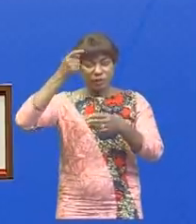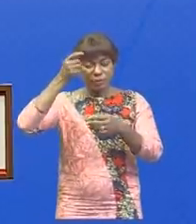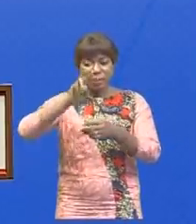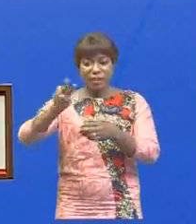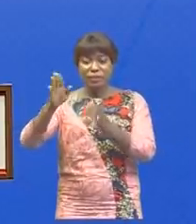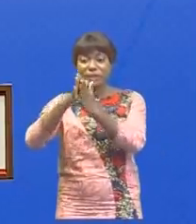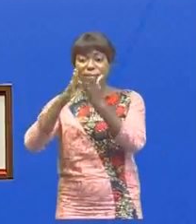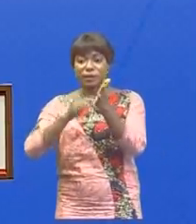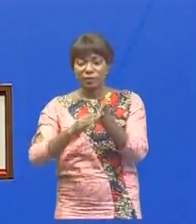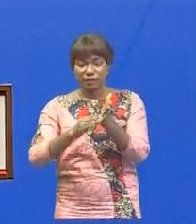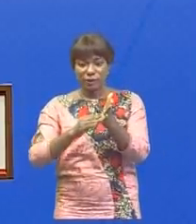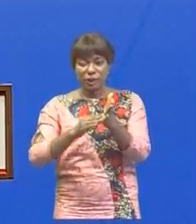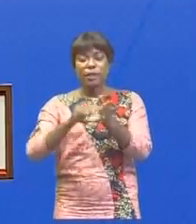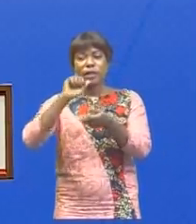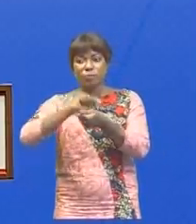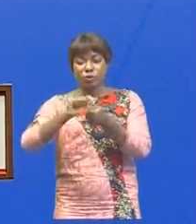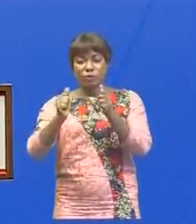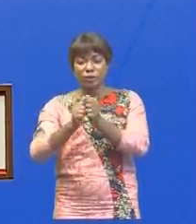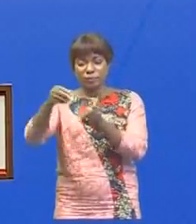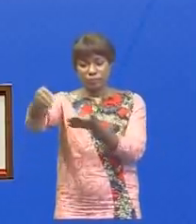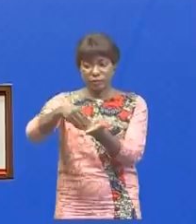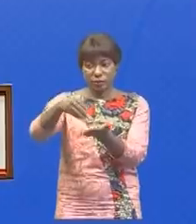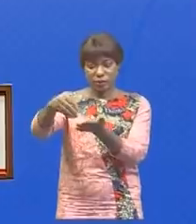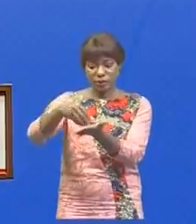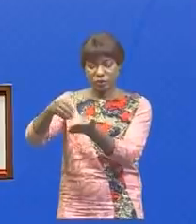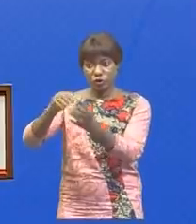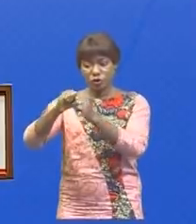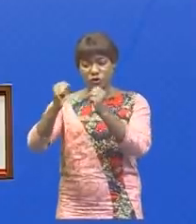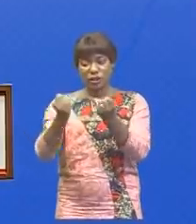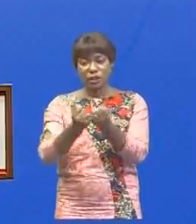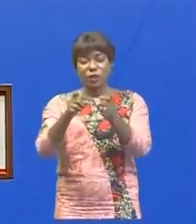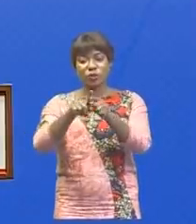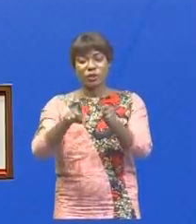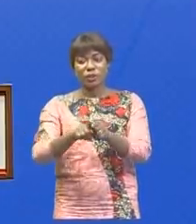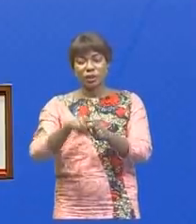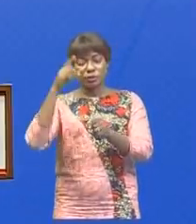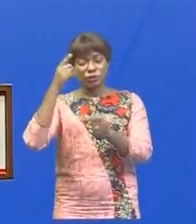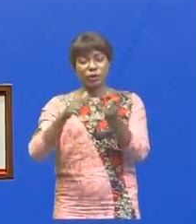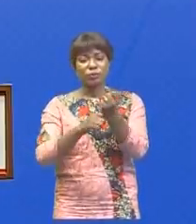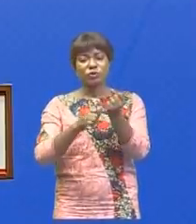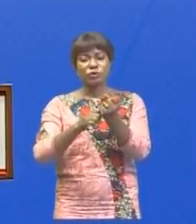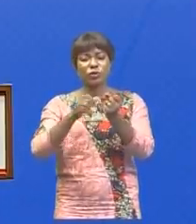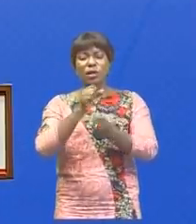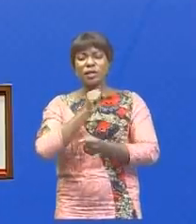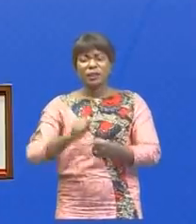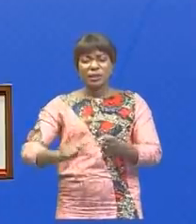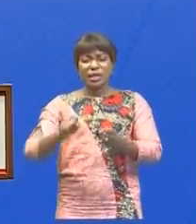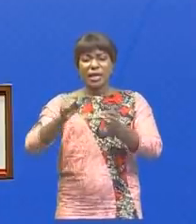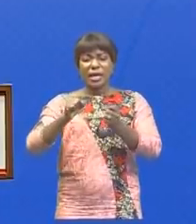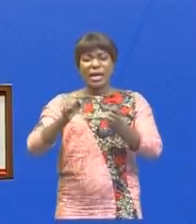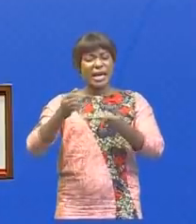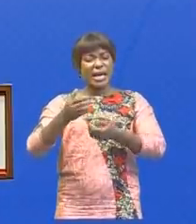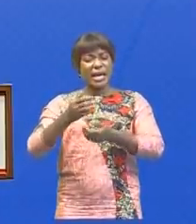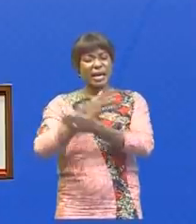2019, de la situation des cotisations sociales et à la mise à la retraite des agents éligibles, de la